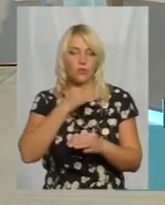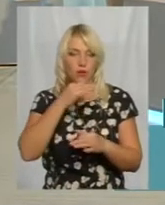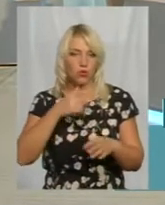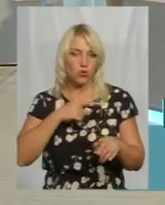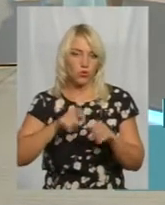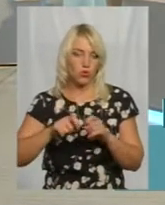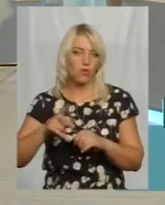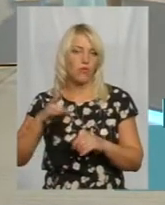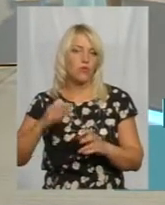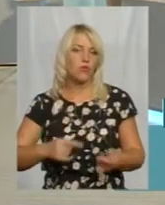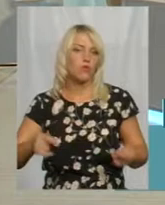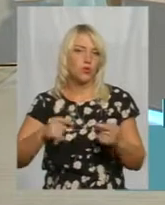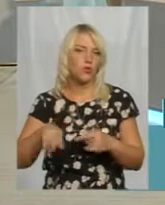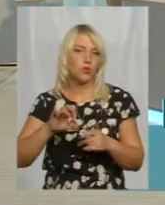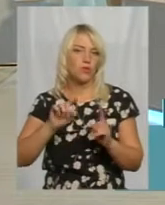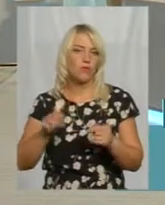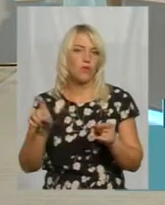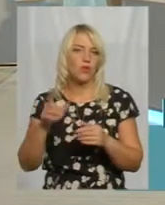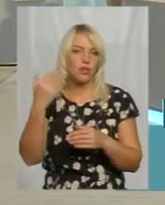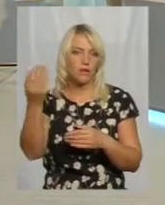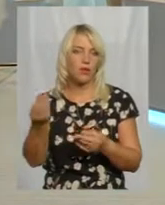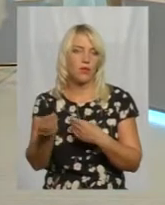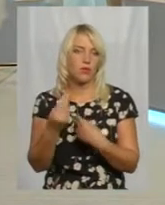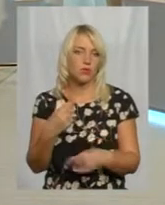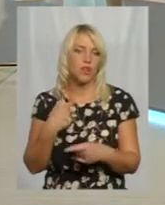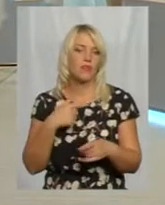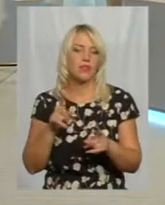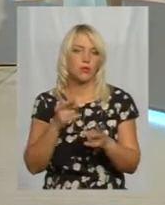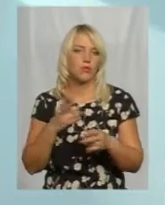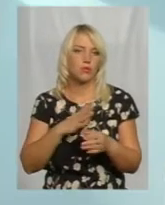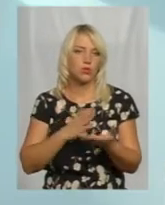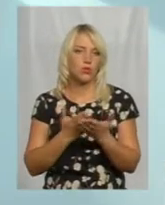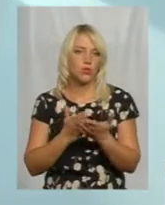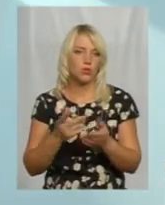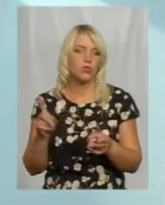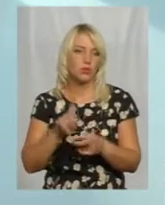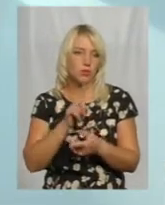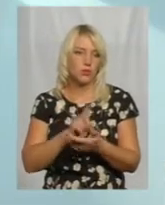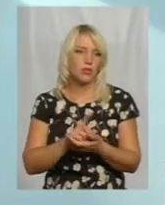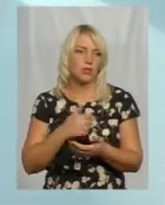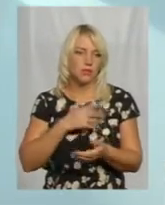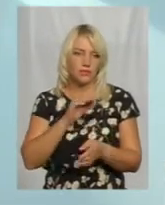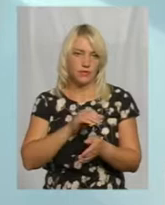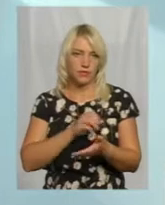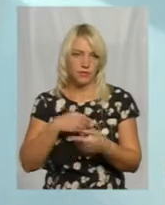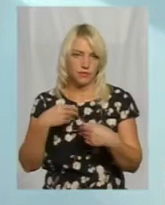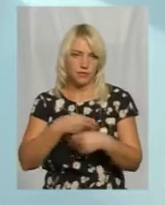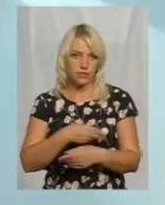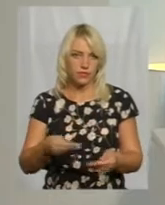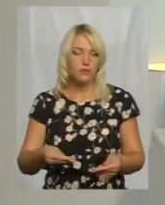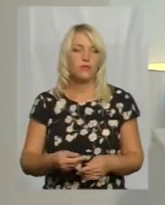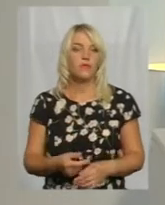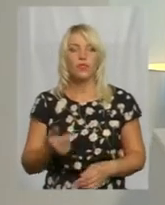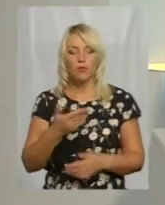відповідно до тих вимог, які вони поставили, які мають бути підручники, вони поступово будуть завесені. Ми говоримо зараз про